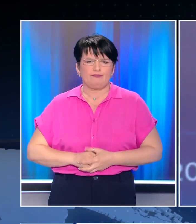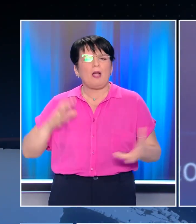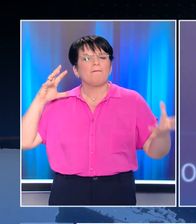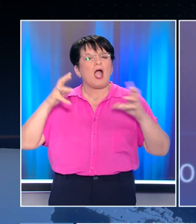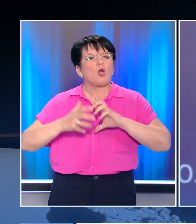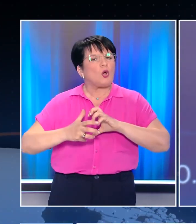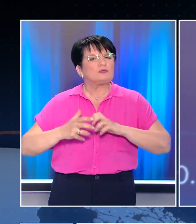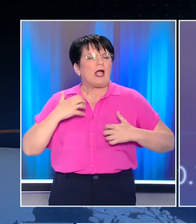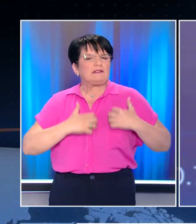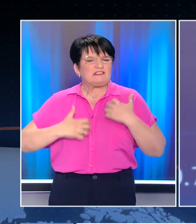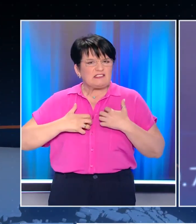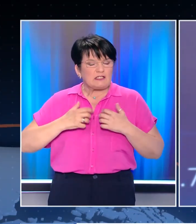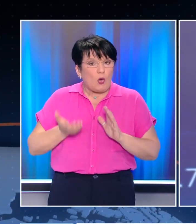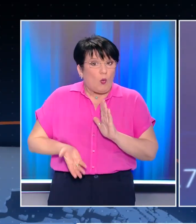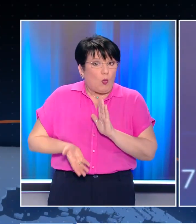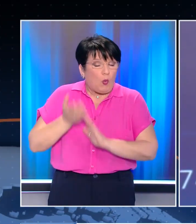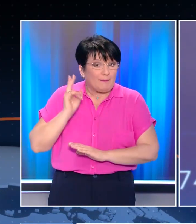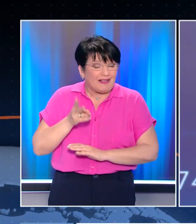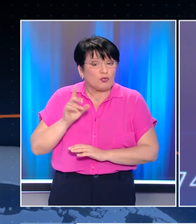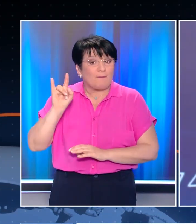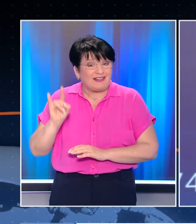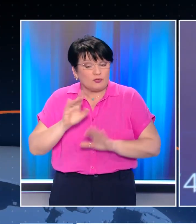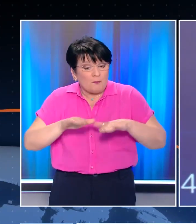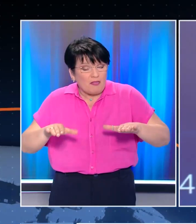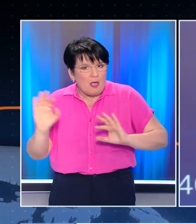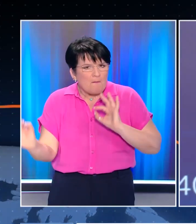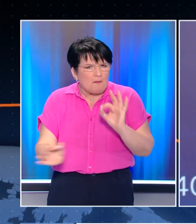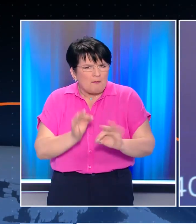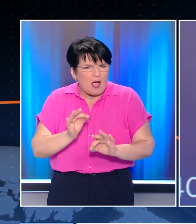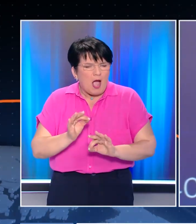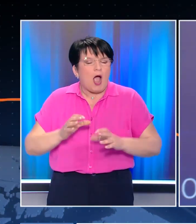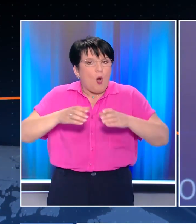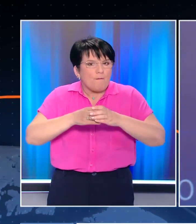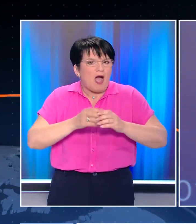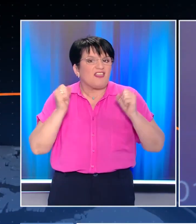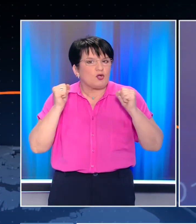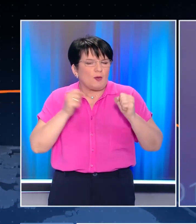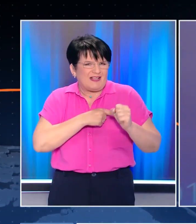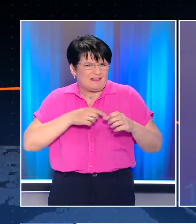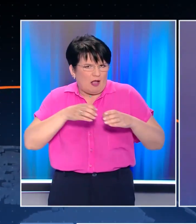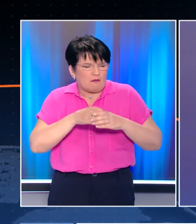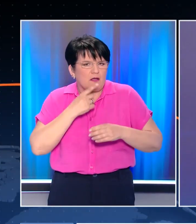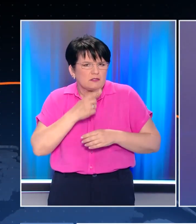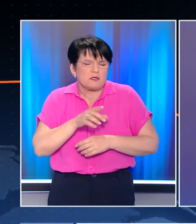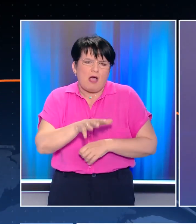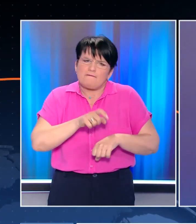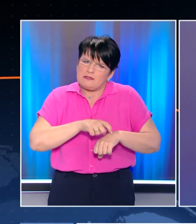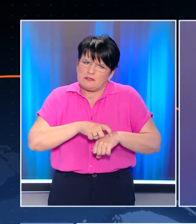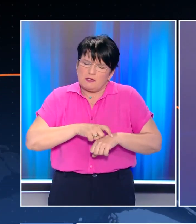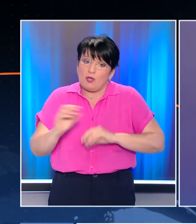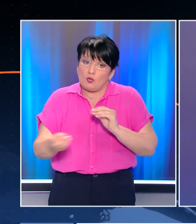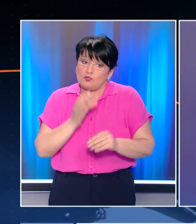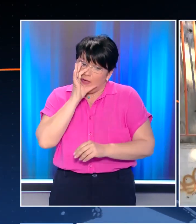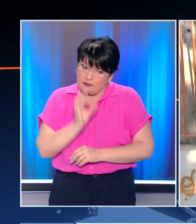προκαλούν τα κρούσματα, οξίαση πατήτη δά σε παιδιά. Σε επιφυλακή είναι οι υγειονομικές αρχές στη χώρα μας, παρότι για την ώρα δεν έχουν εμφανιστεί